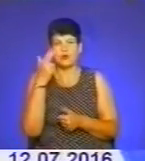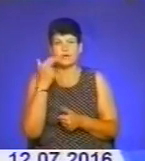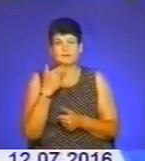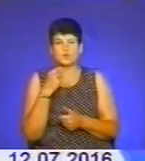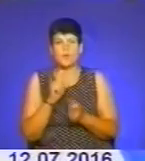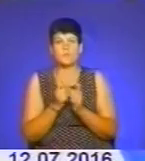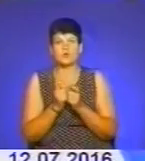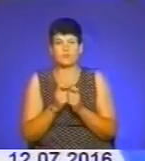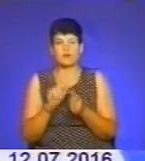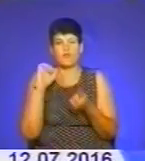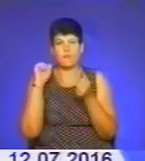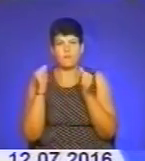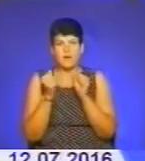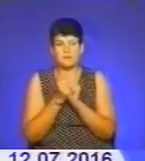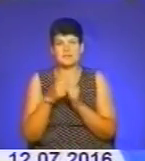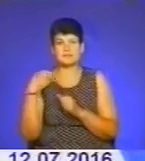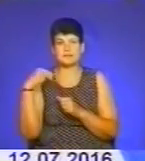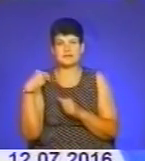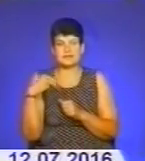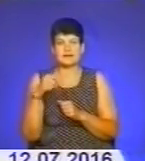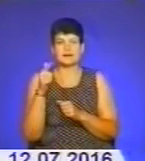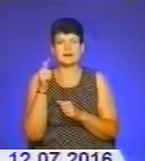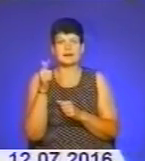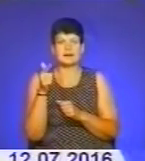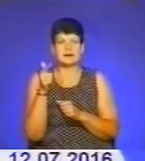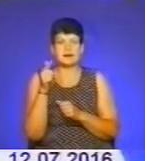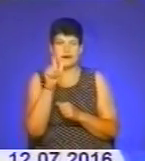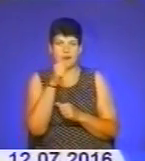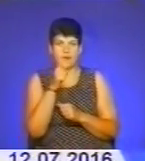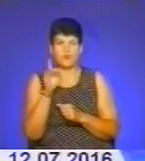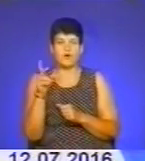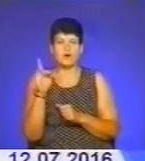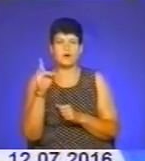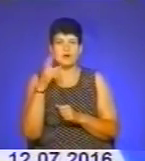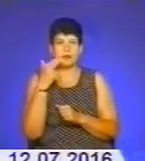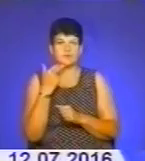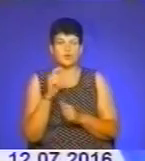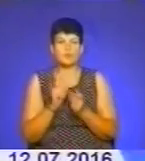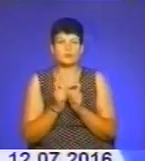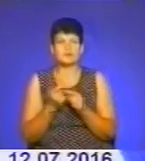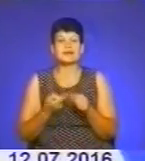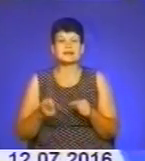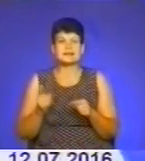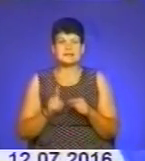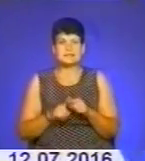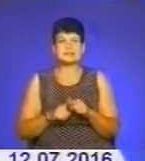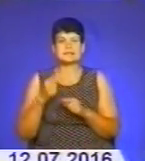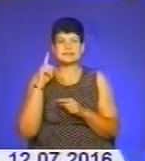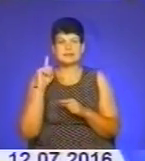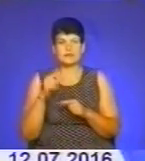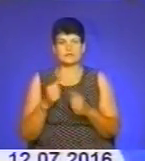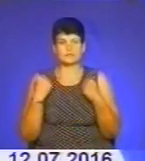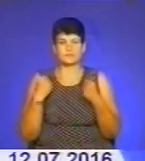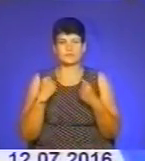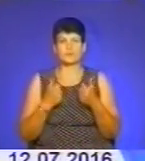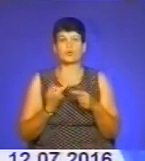колишнього президента обласної федерації греко-римської боротьби. Цей турнір знаковий для спортсменів, адже розігрувалися путівки на